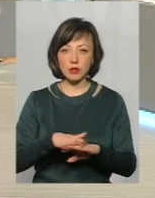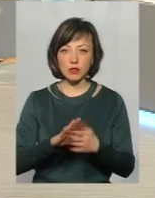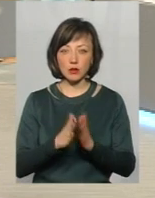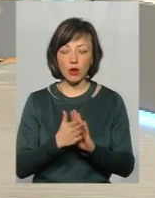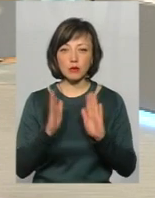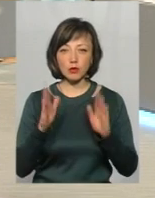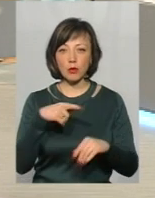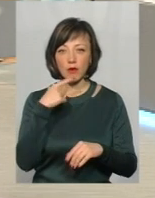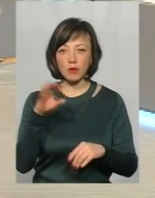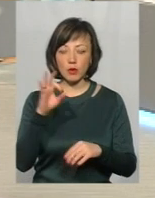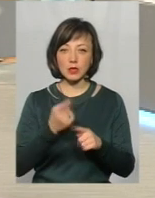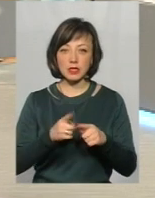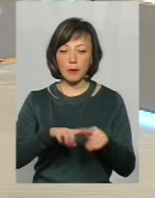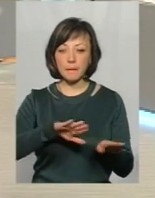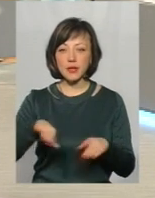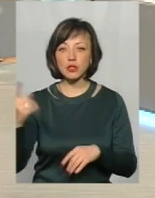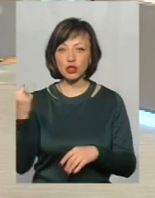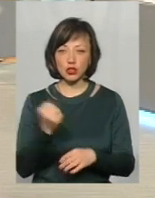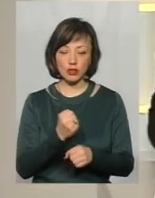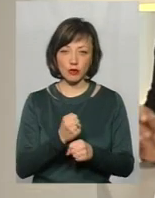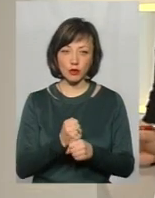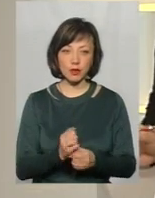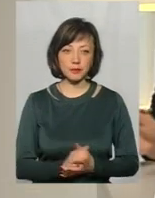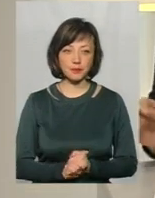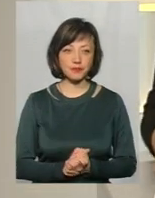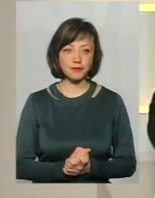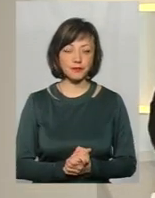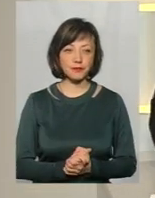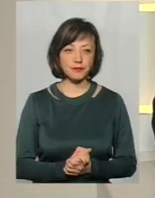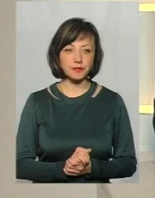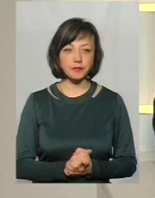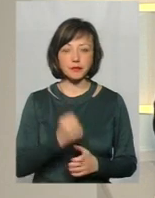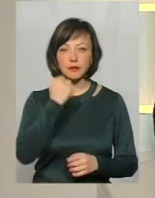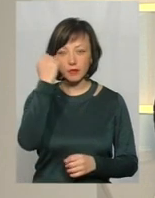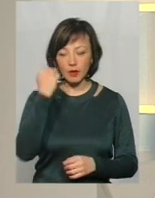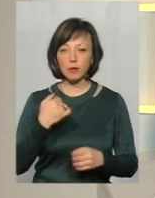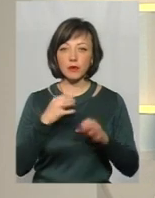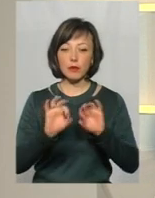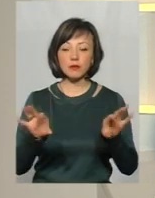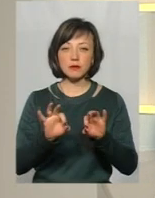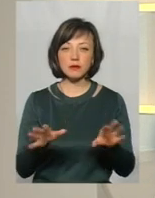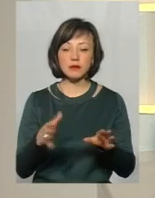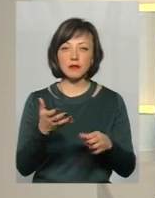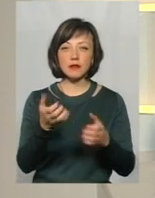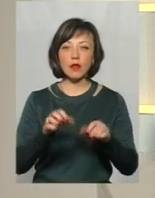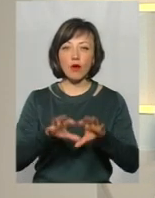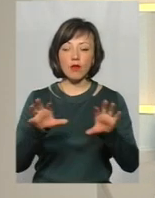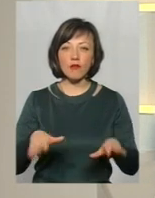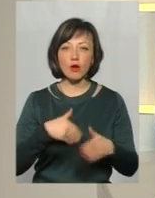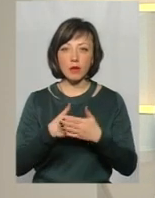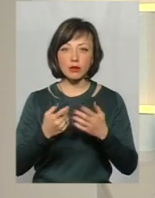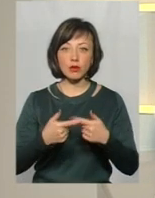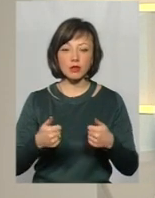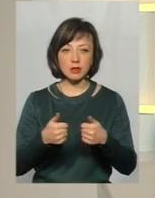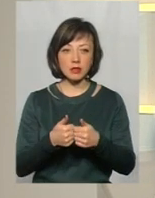будемо говорити про це десь після тижня роботи. Дякую. Ми також взяли коментар в голови громадської організації